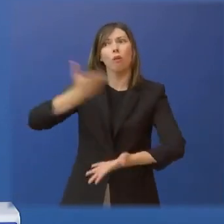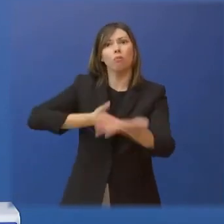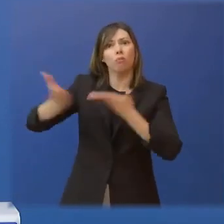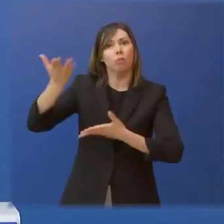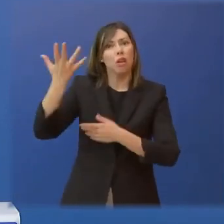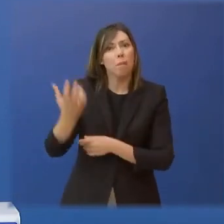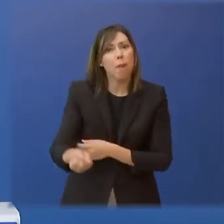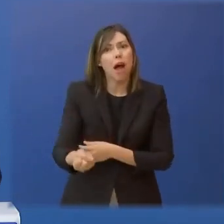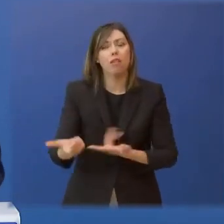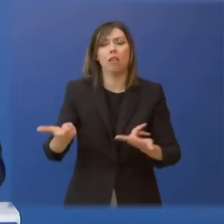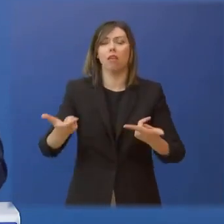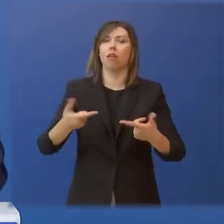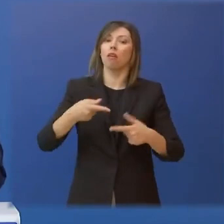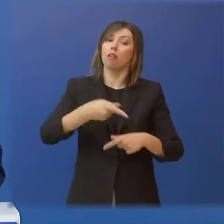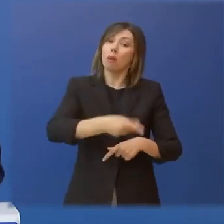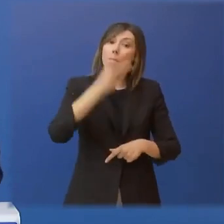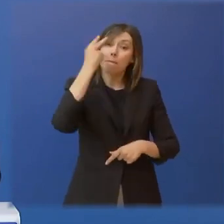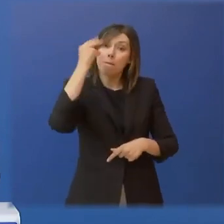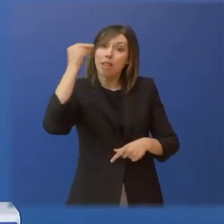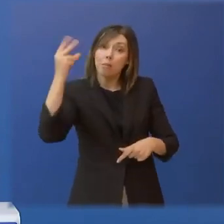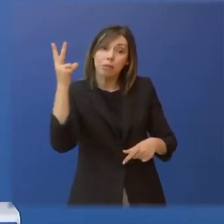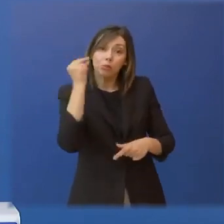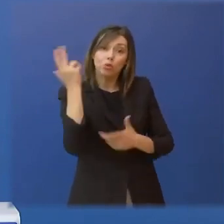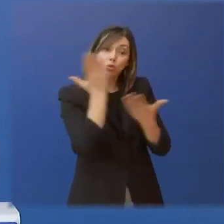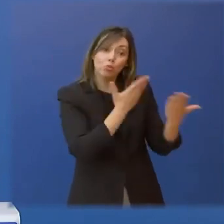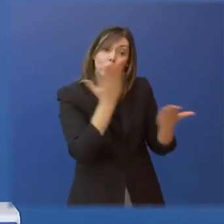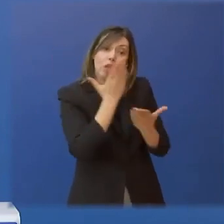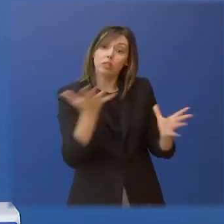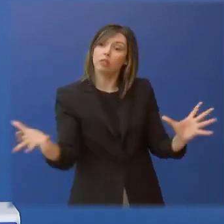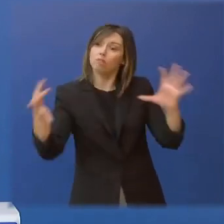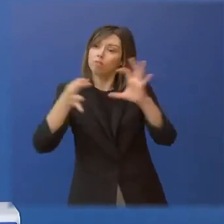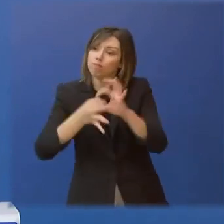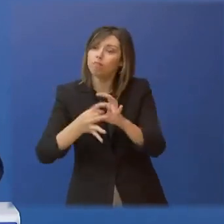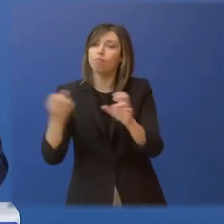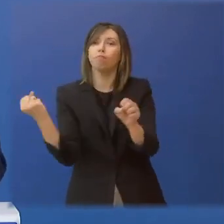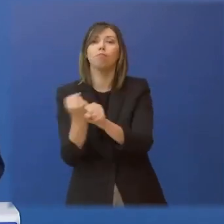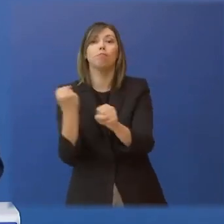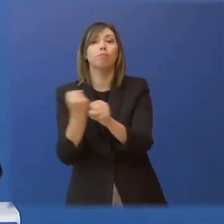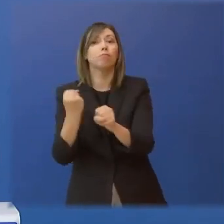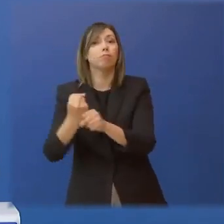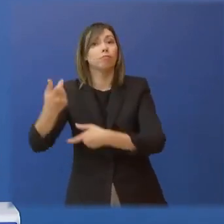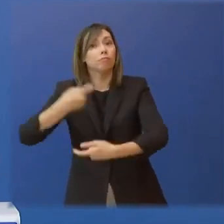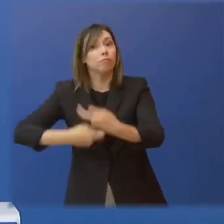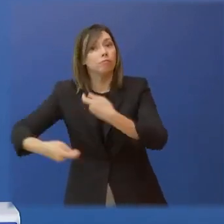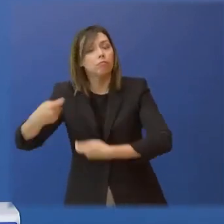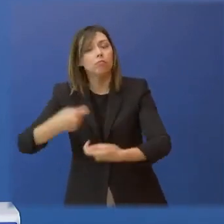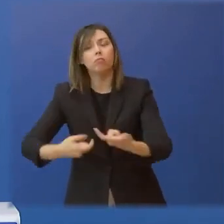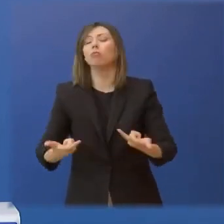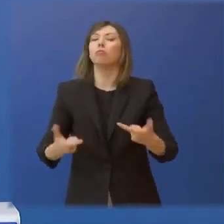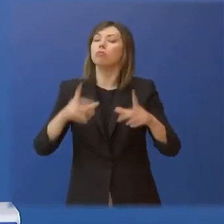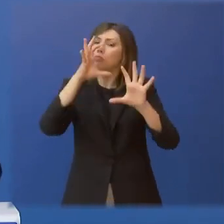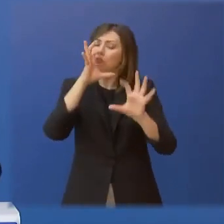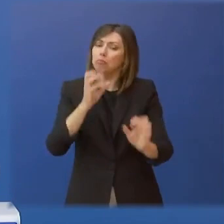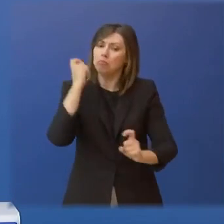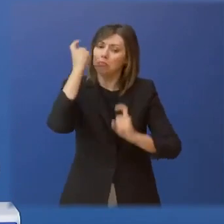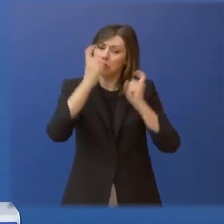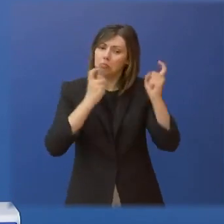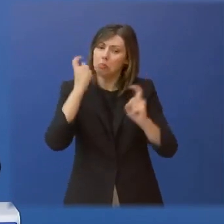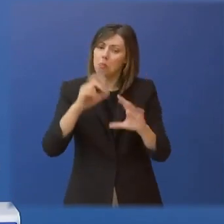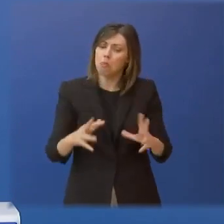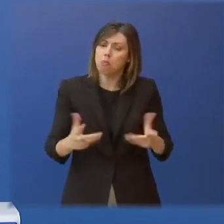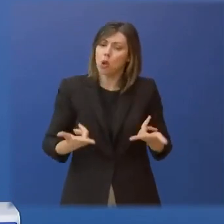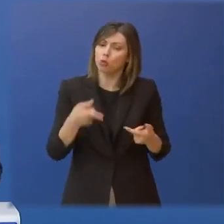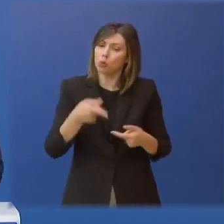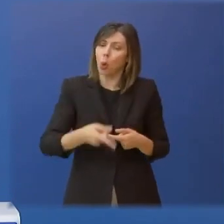συνδεθεί η αγορά εργασίες με τις σπουδές από πολύ νωρίτερα, ένα πανεπιστήμιο που δίνει τη δυνατότητα για διαδηματικές σπουδές. Δεν βλέπω πως μπορεί να κλείσει το δρόμο της πρόσβασης στην